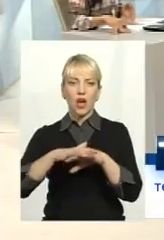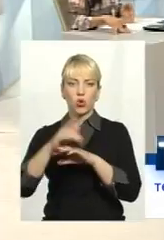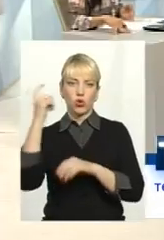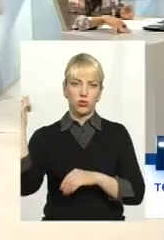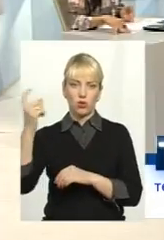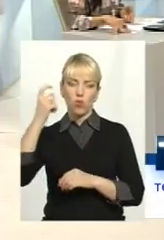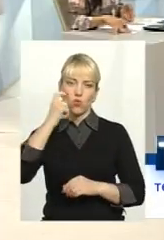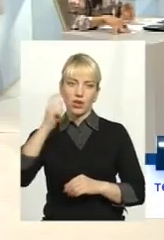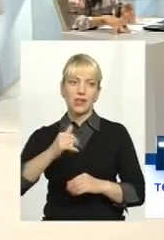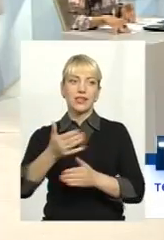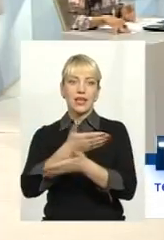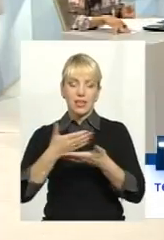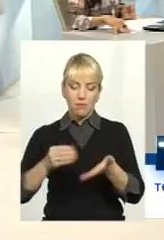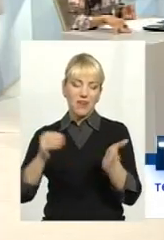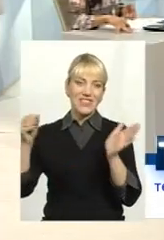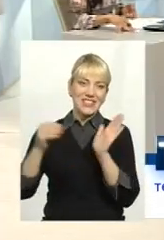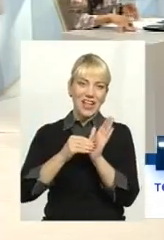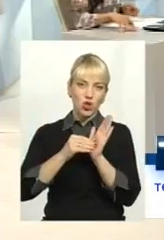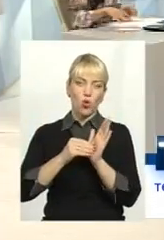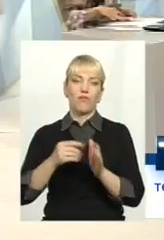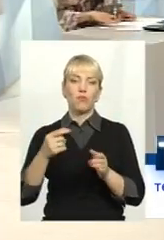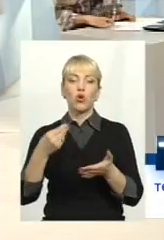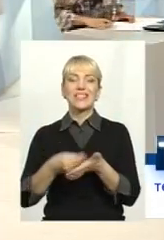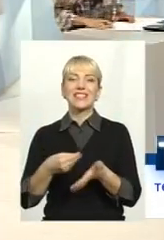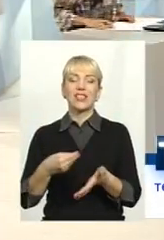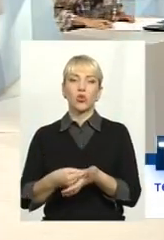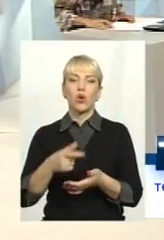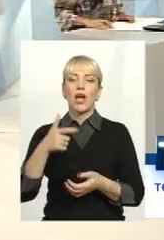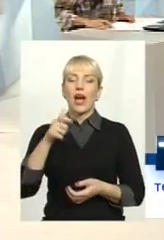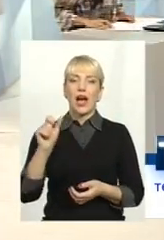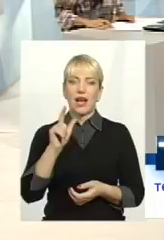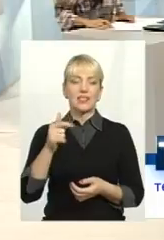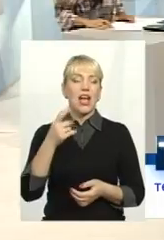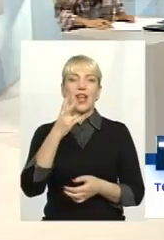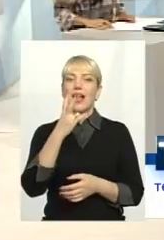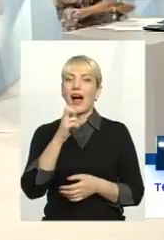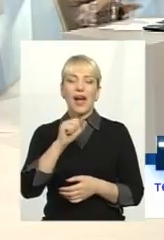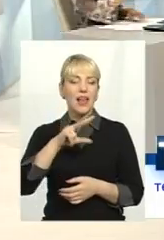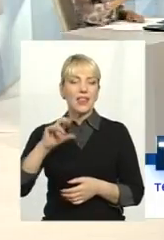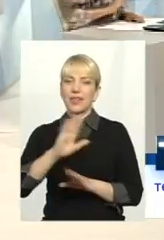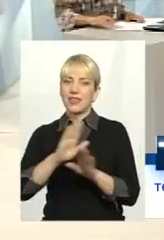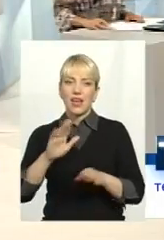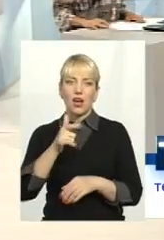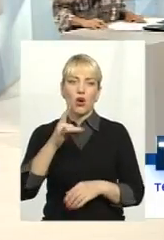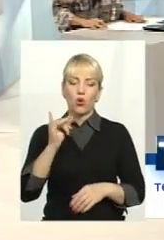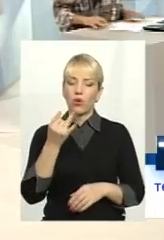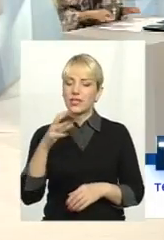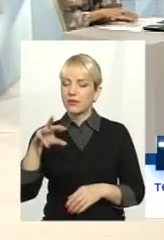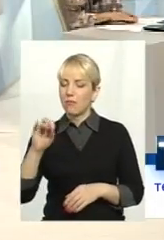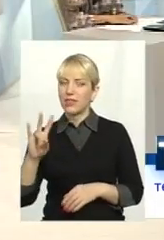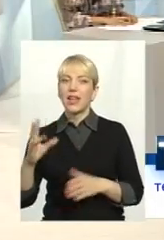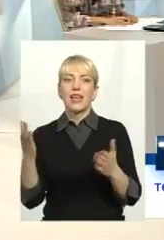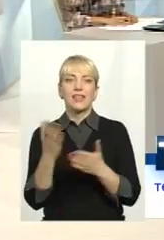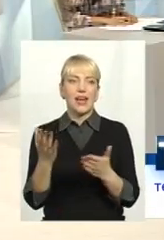разом з вами встановимо цю ціну на газ. А не пан Гройсман, якому я особисто, встановку, вибачте, не довіряю. Олексій Юрійович, я все-таки